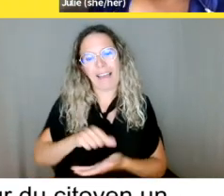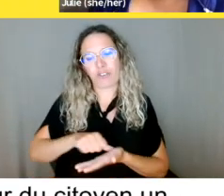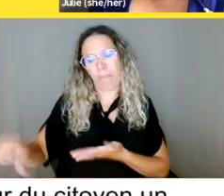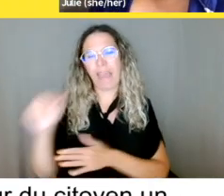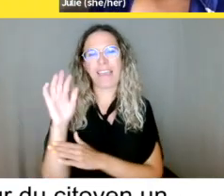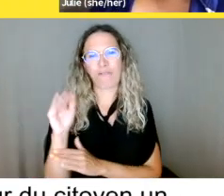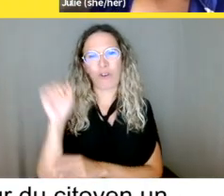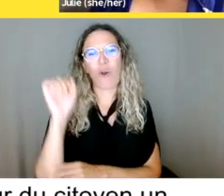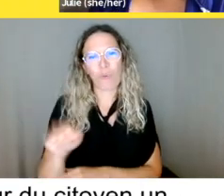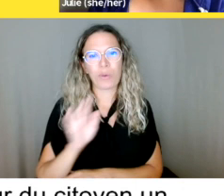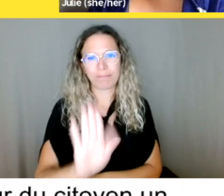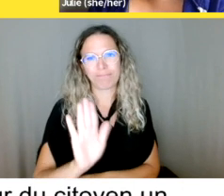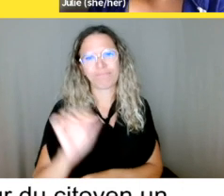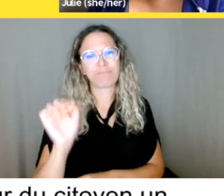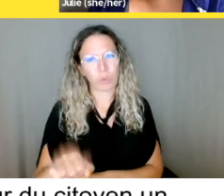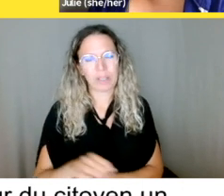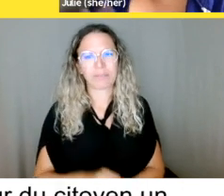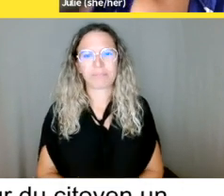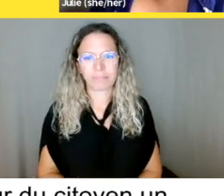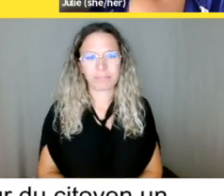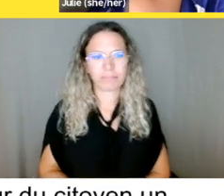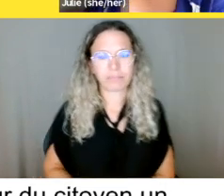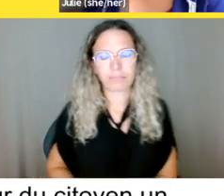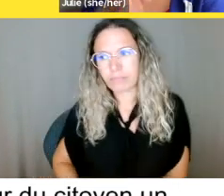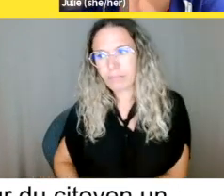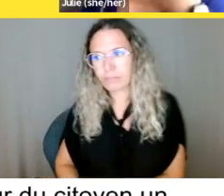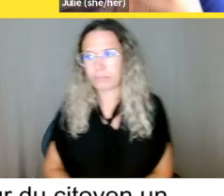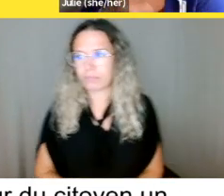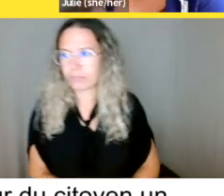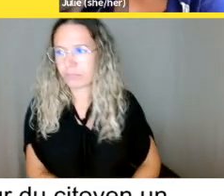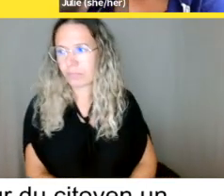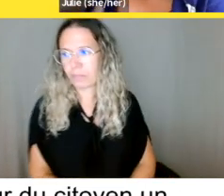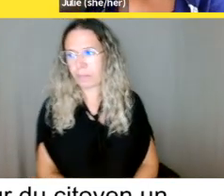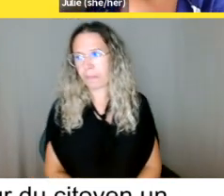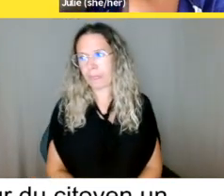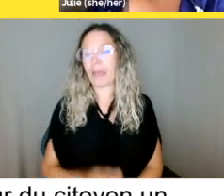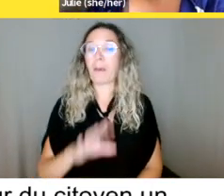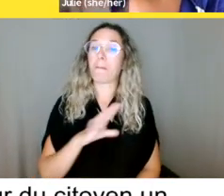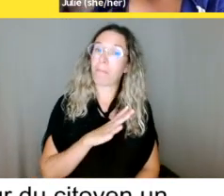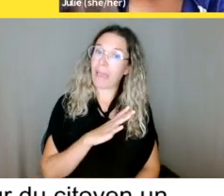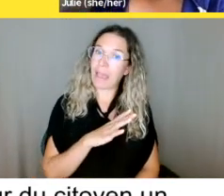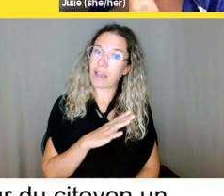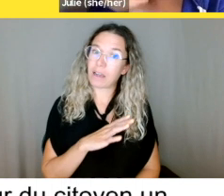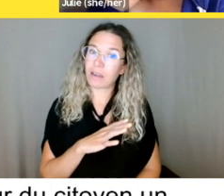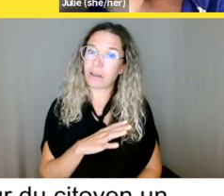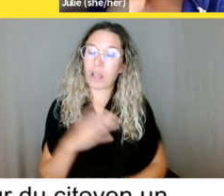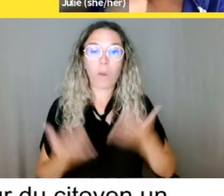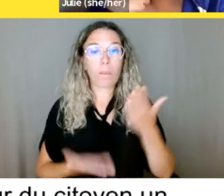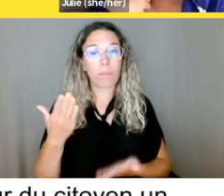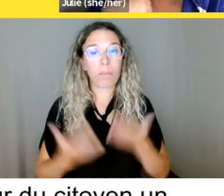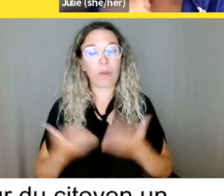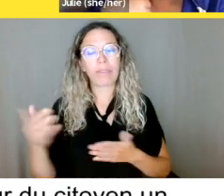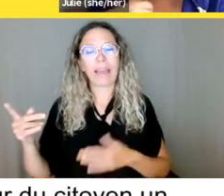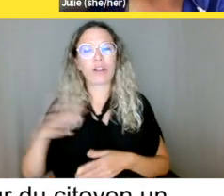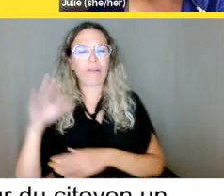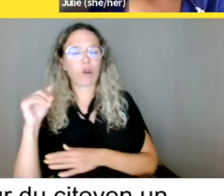en a qui vont le faire pro bono ou un peu pro bono pour essayer de minimiser les coûts et il y a